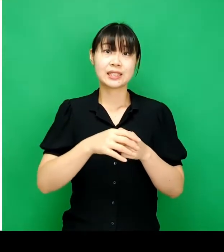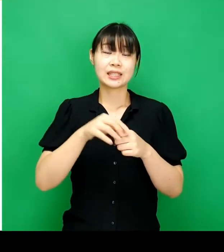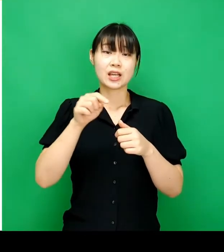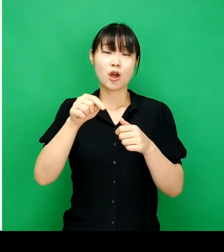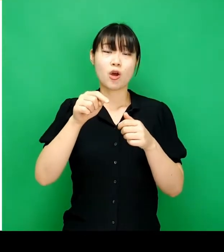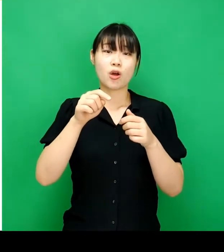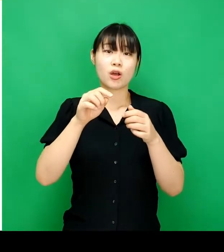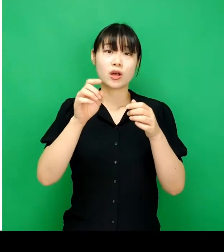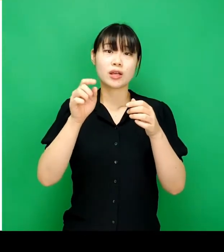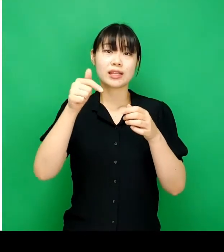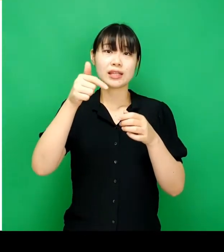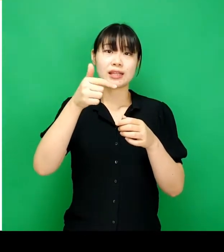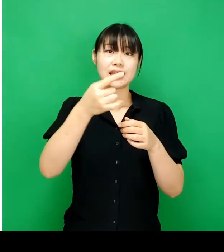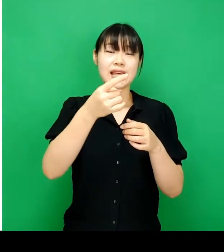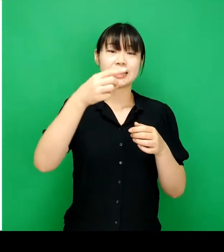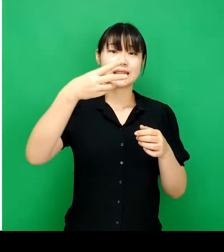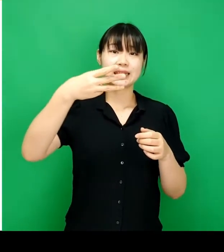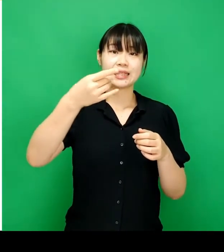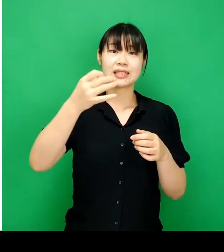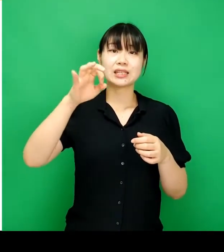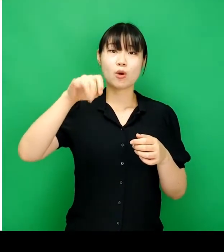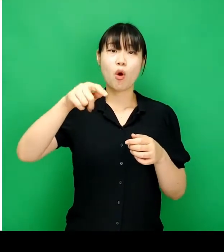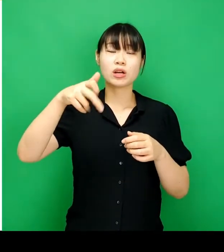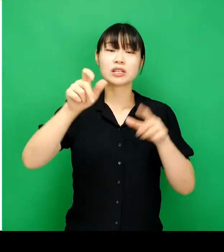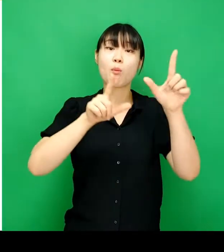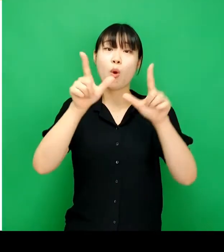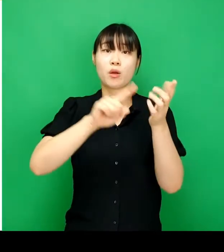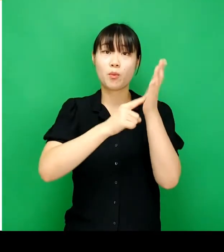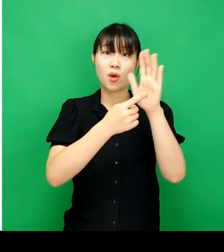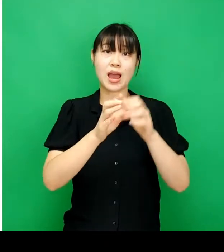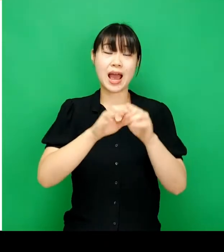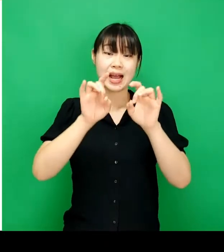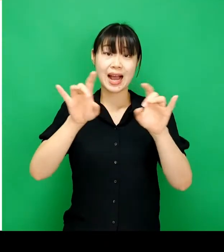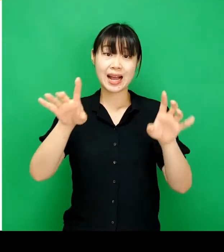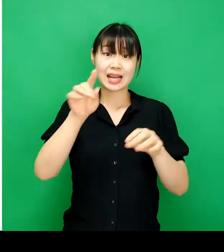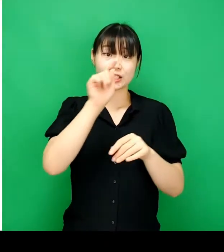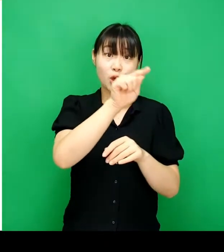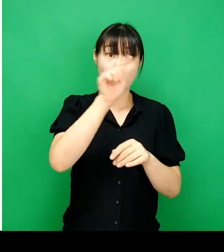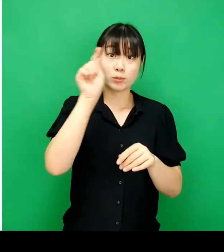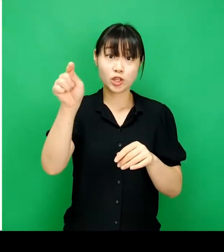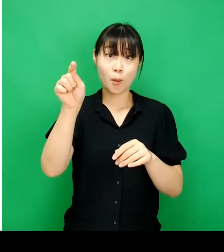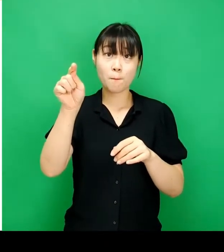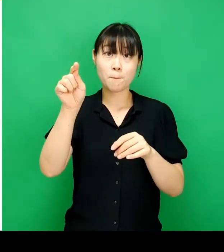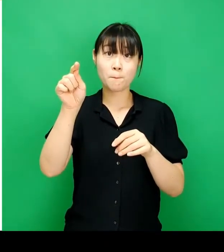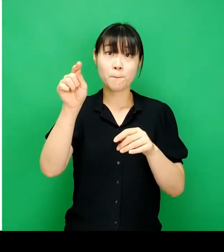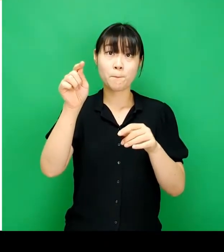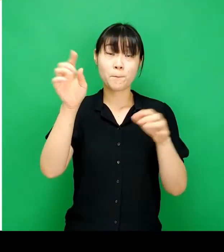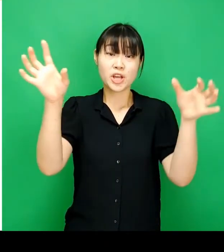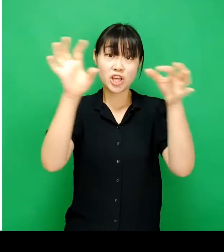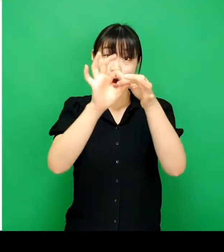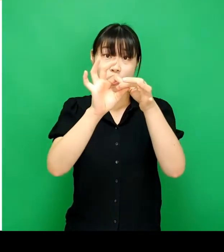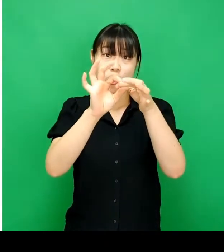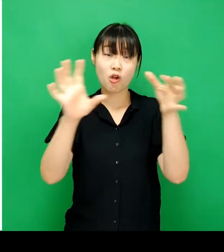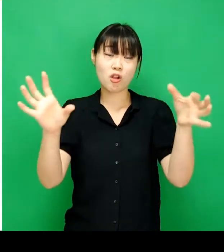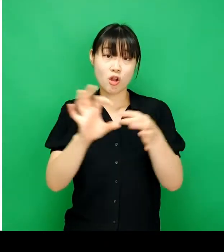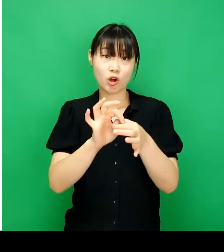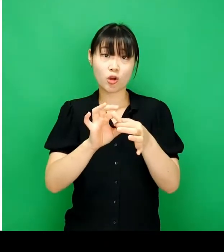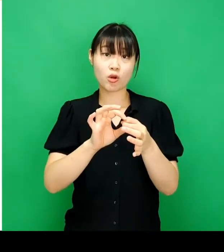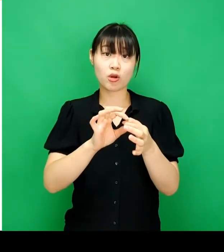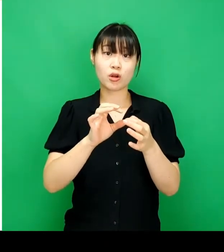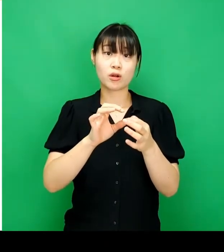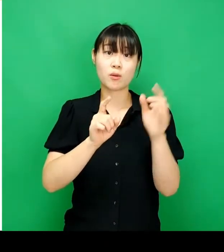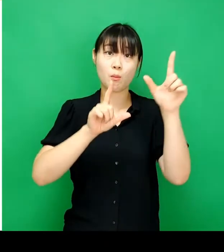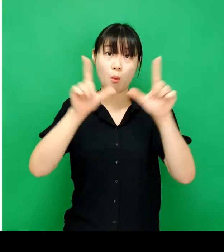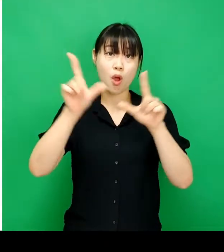네트워크 그래프는 요소들의 관계를 네트워크 형태로 시각화한 것입니다. 각 점과 점 사이를 서로 연결하는